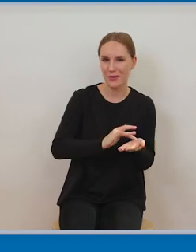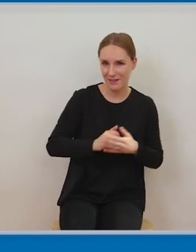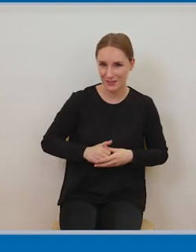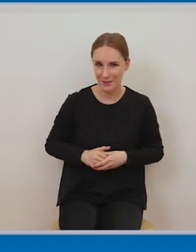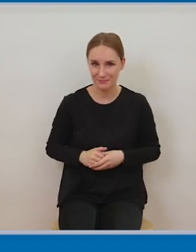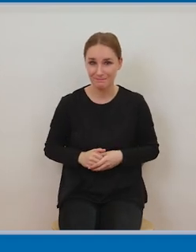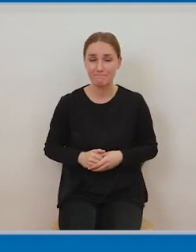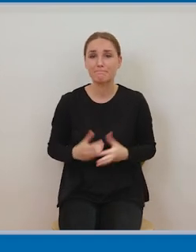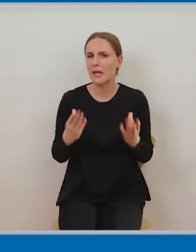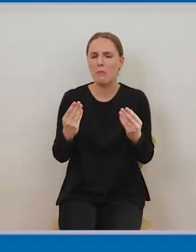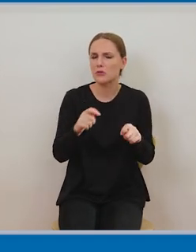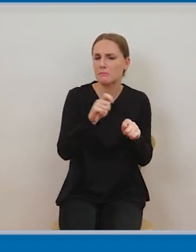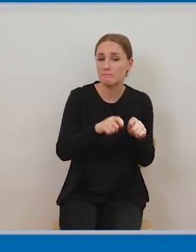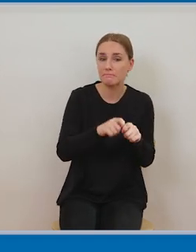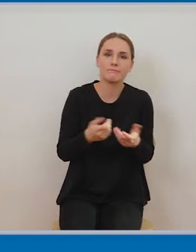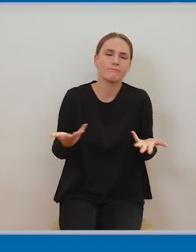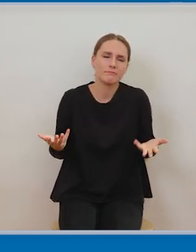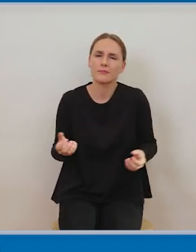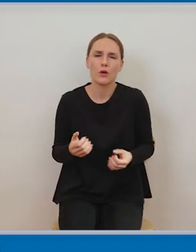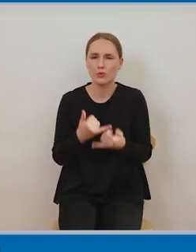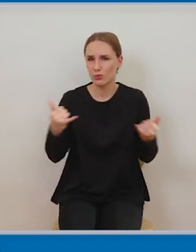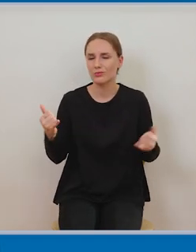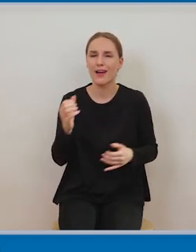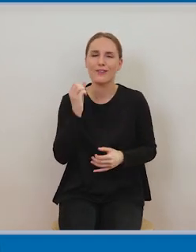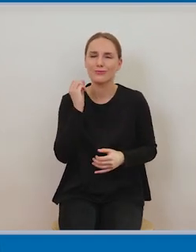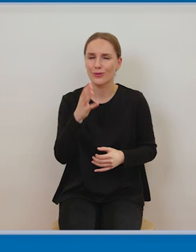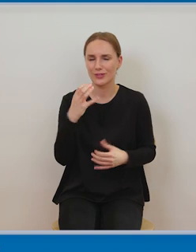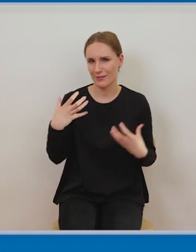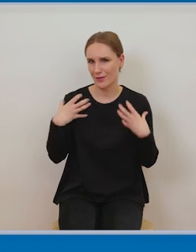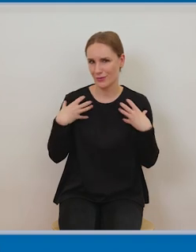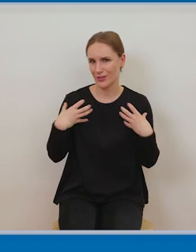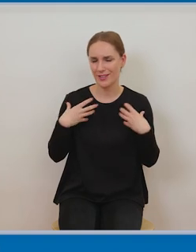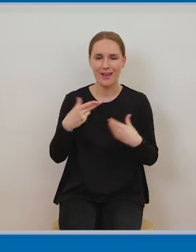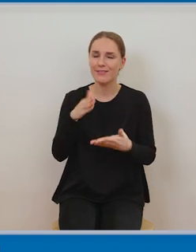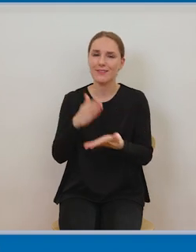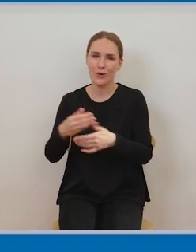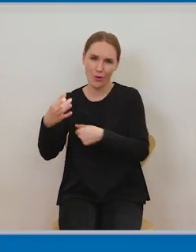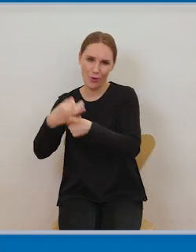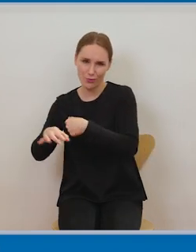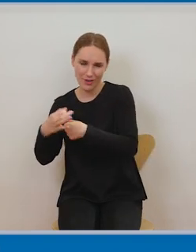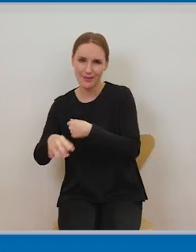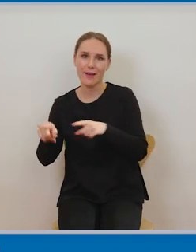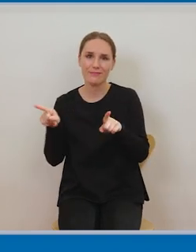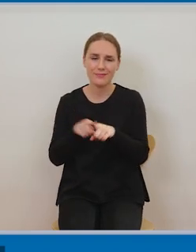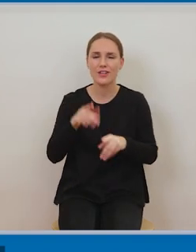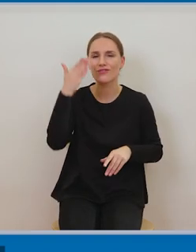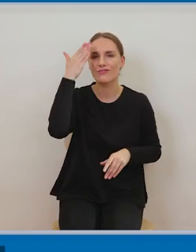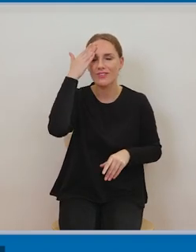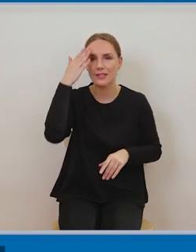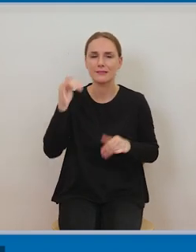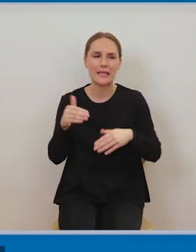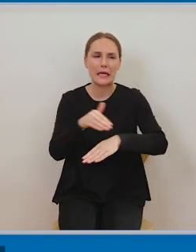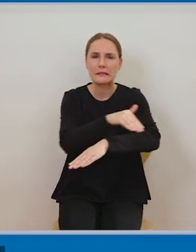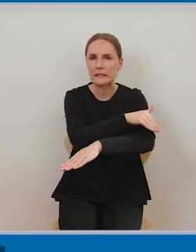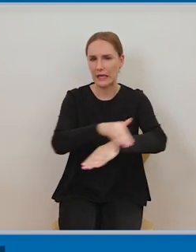prawo i cóż znajomość prawa autorskiego pomaga nie tylko unikać naruszeń cudzych praw ale także